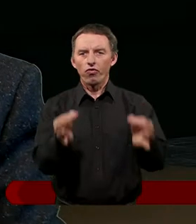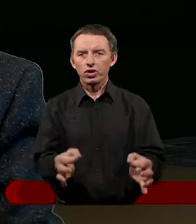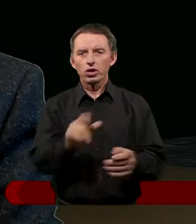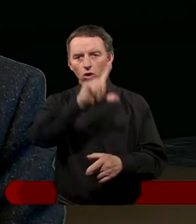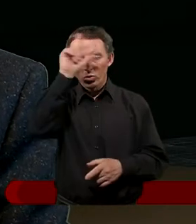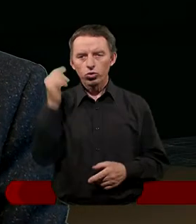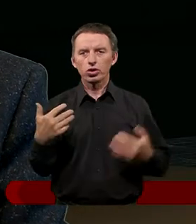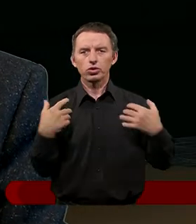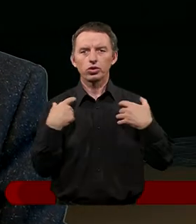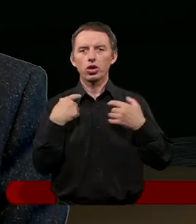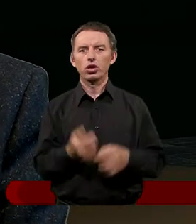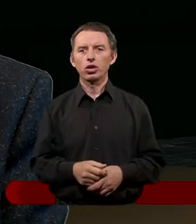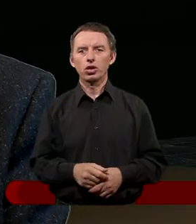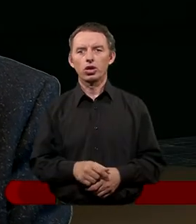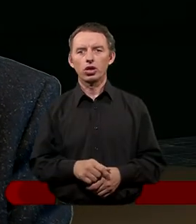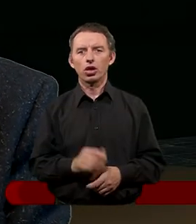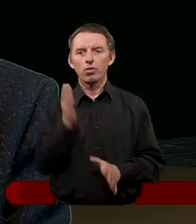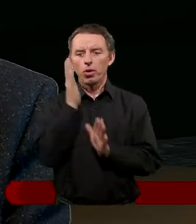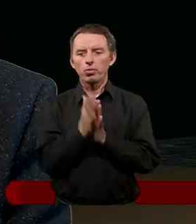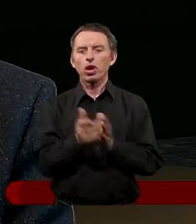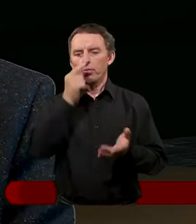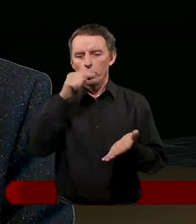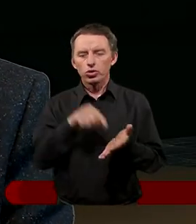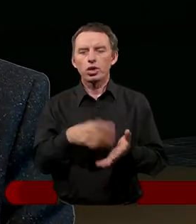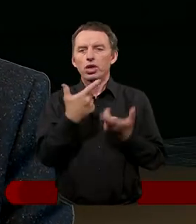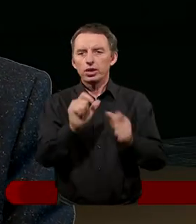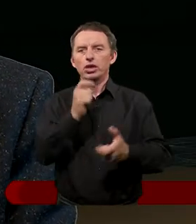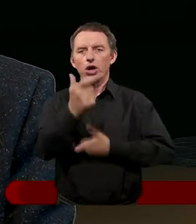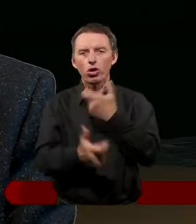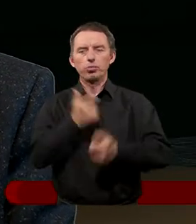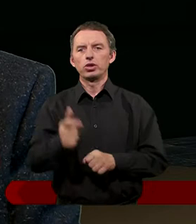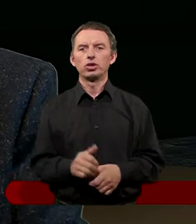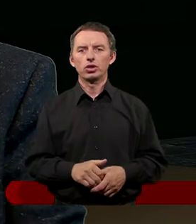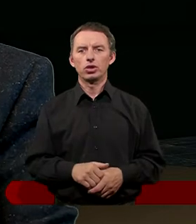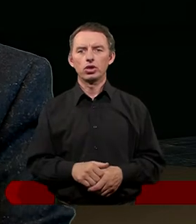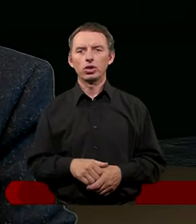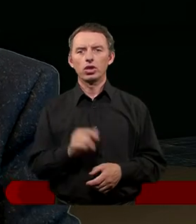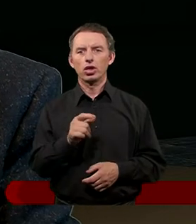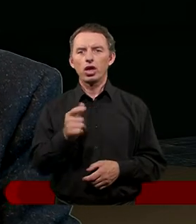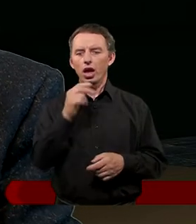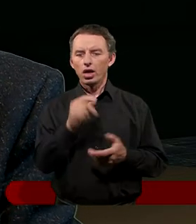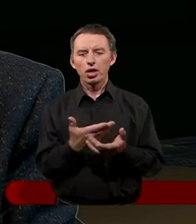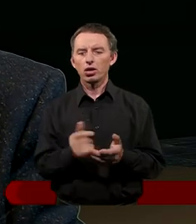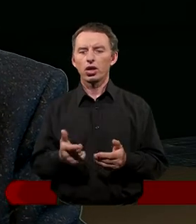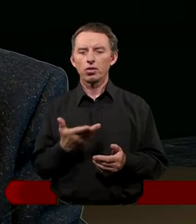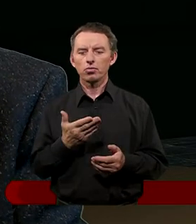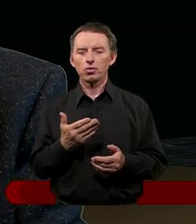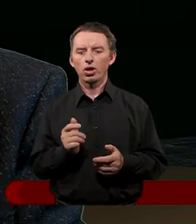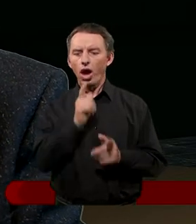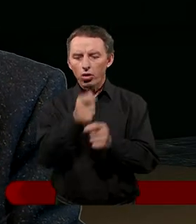sądziło, że po prostu nie będą musieli nic robić. Pan Jezus ich nakarmi,